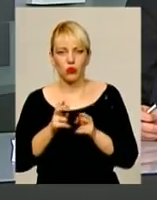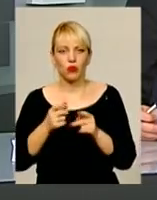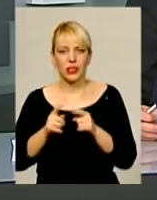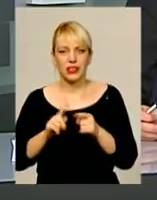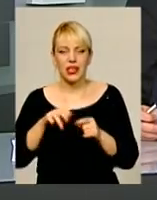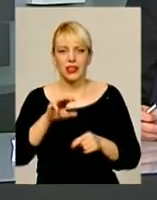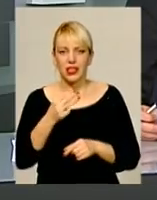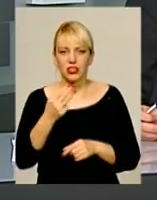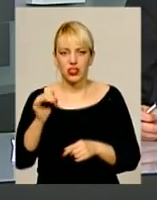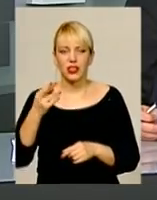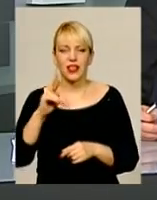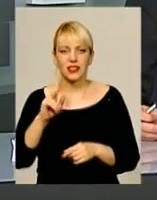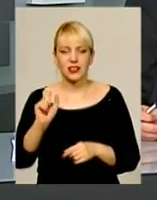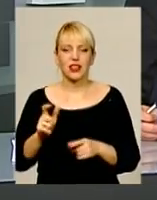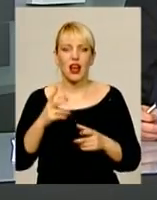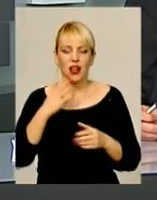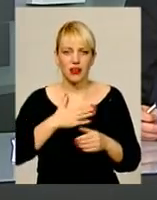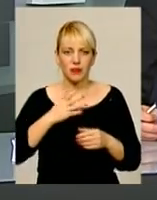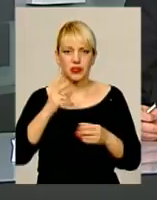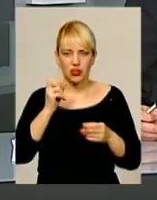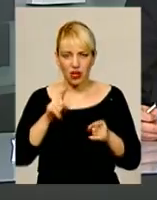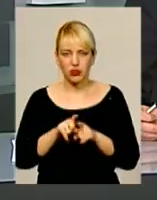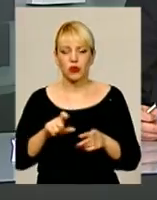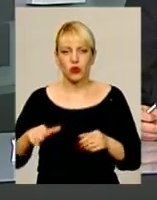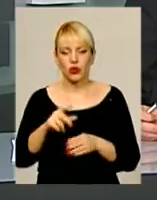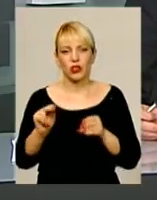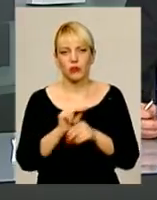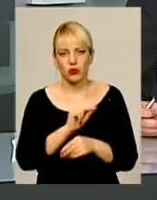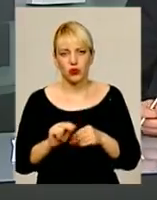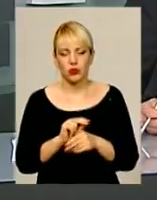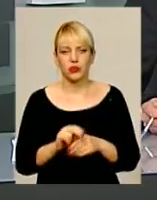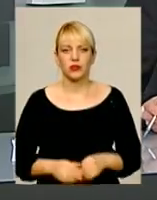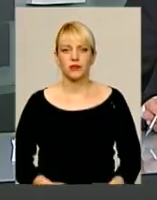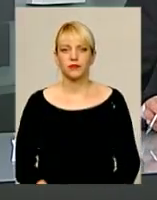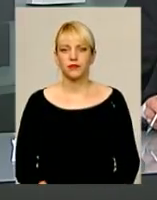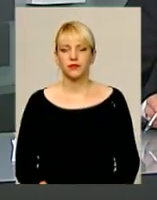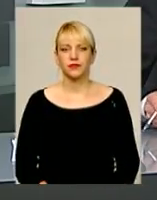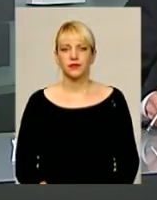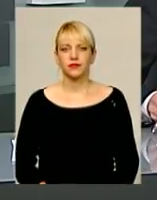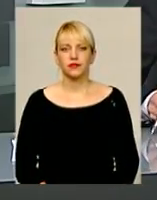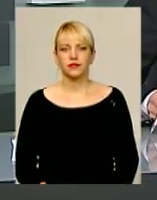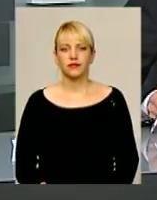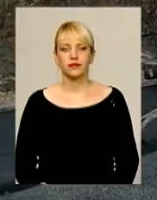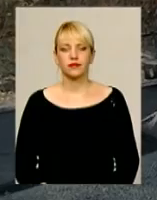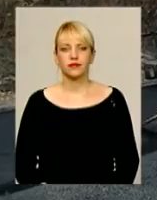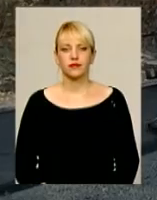комунальники Хмельниччини завершують ремонти на найбільш розбитих дорогах краю. Тему продовжує Юрій Курочка.